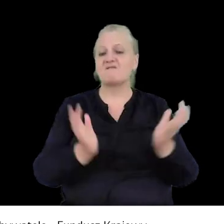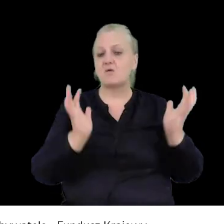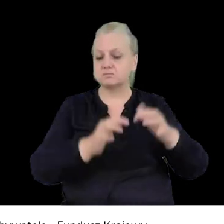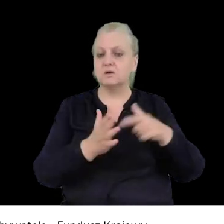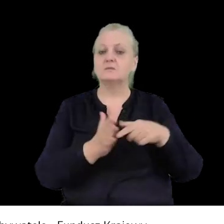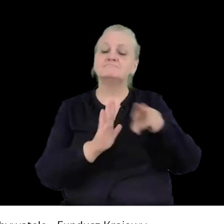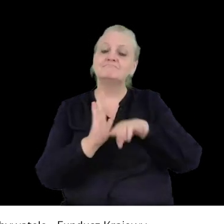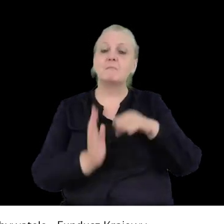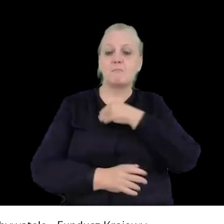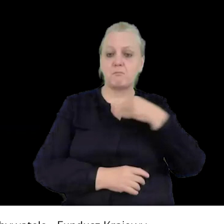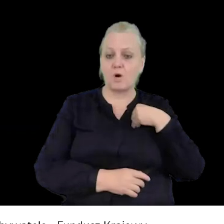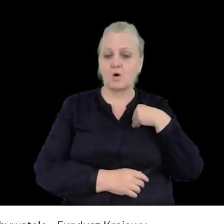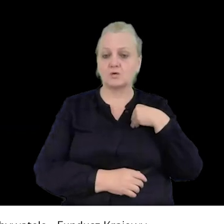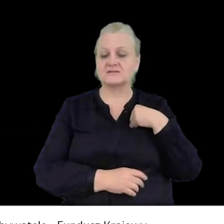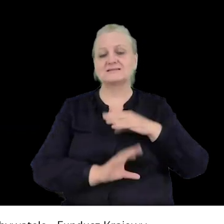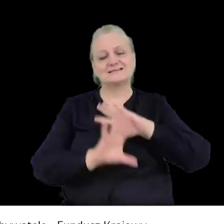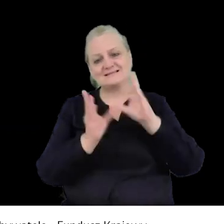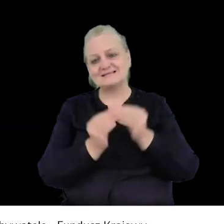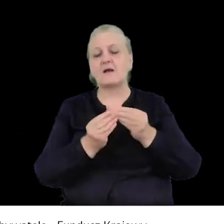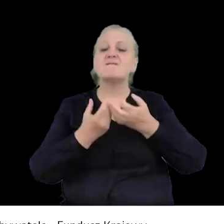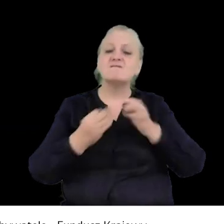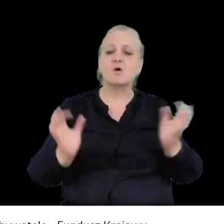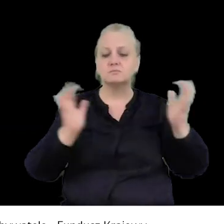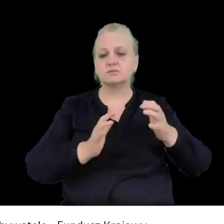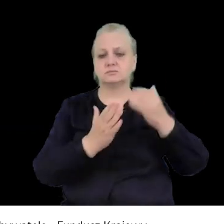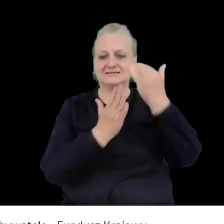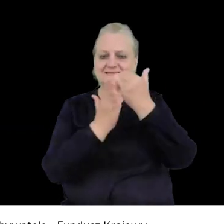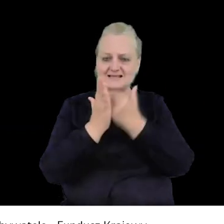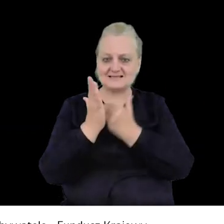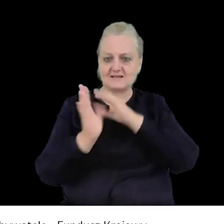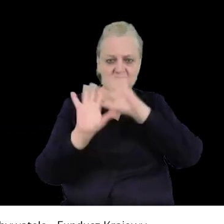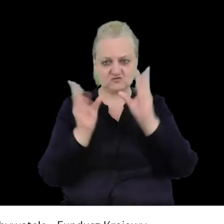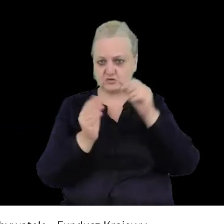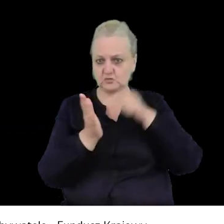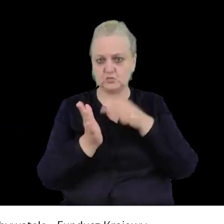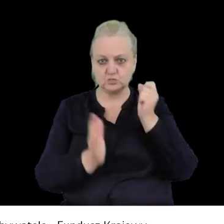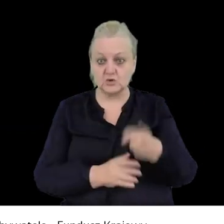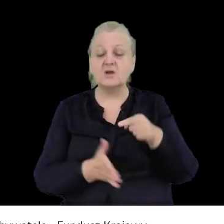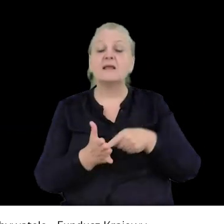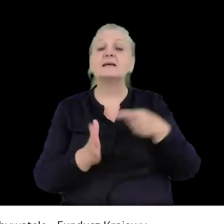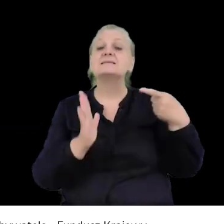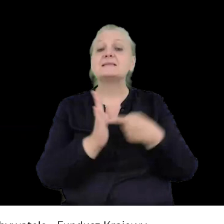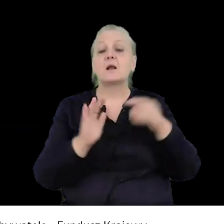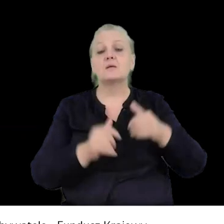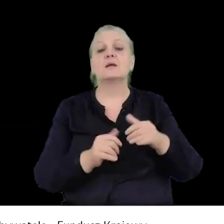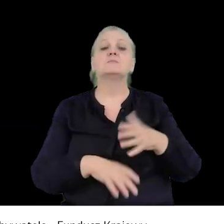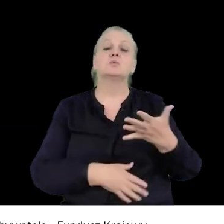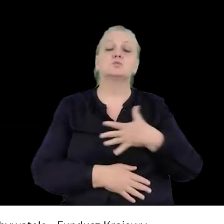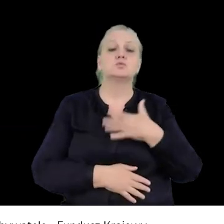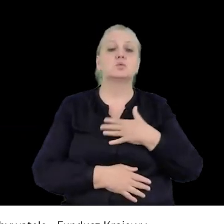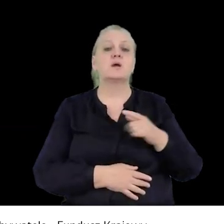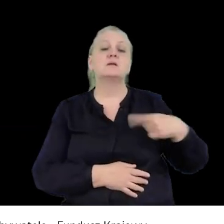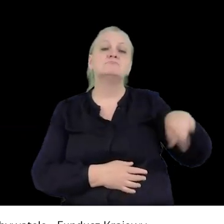ustawy w Polsce, która reguluje całą wolność zgromadzeń jako taką, tym celem może być albo wspólne wyrażenie jakiegoś